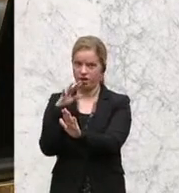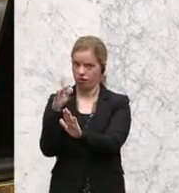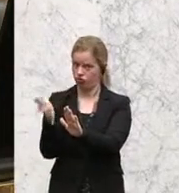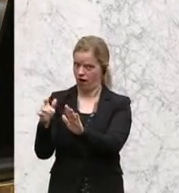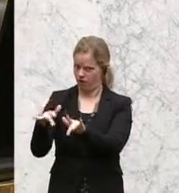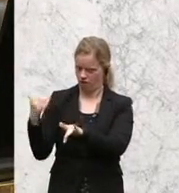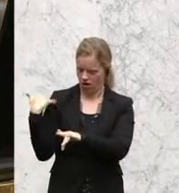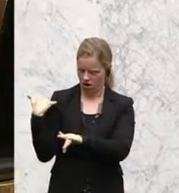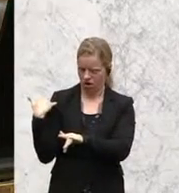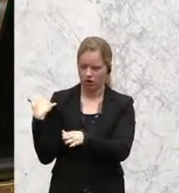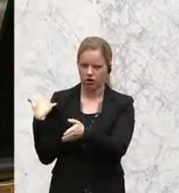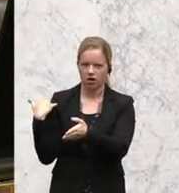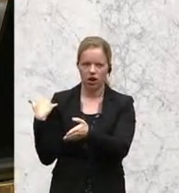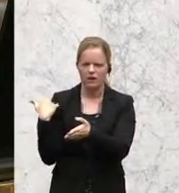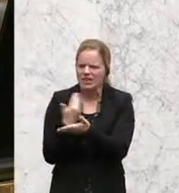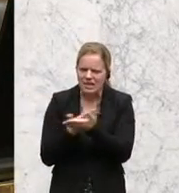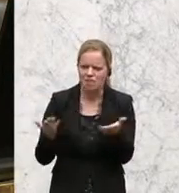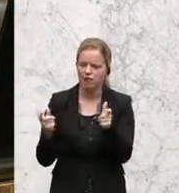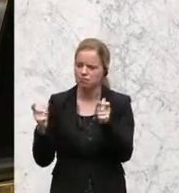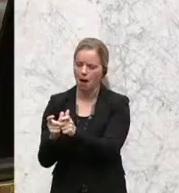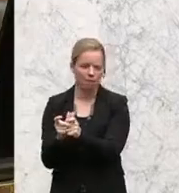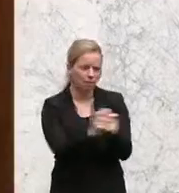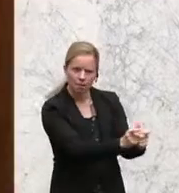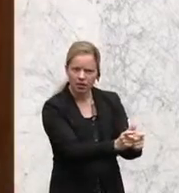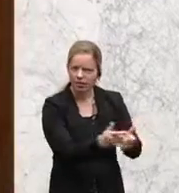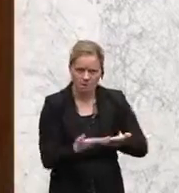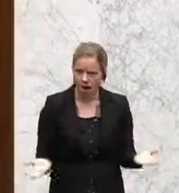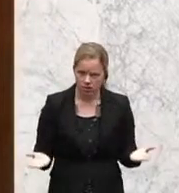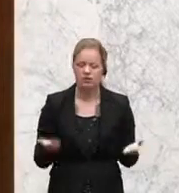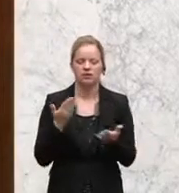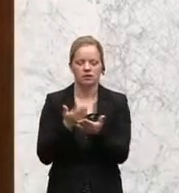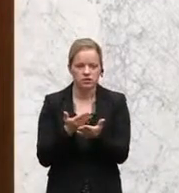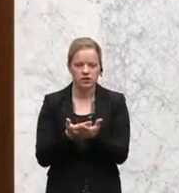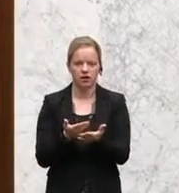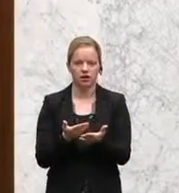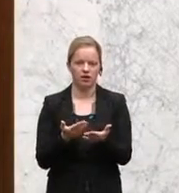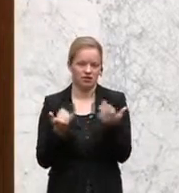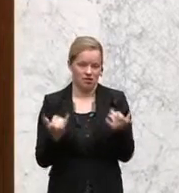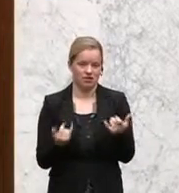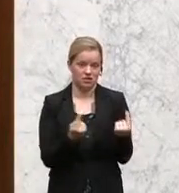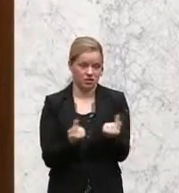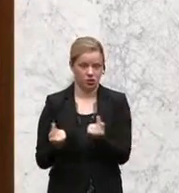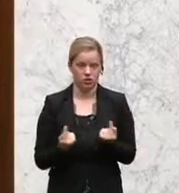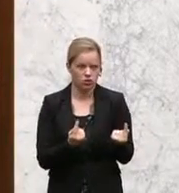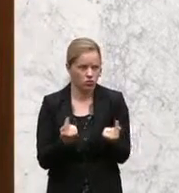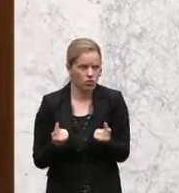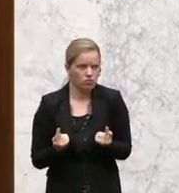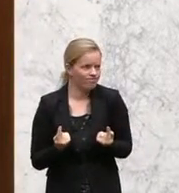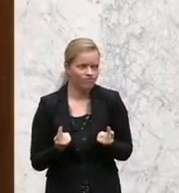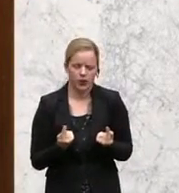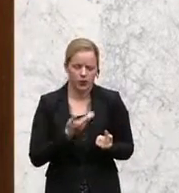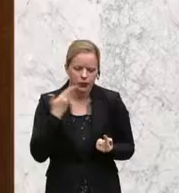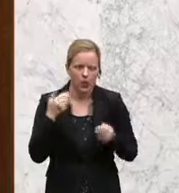Verkehr gezogen wurde, so quasi nie eingesperrt wurde und wir in dieser Situation nicht in der Möglichkeit